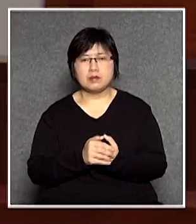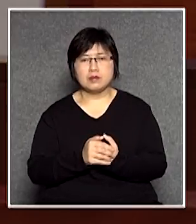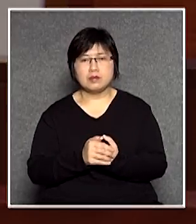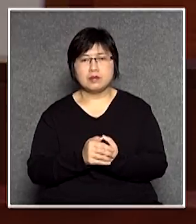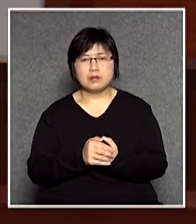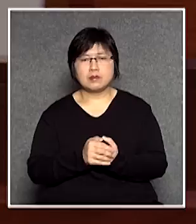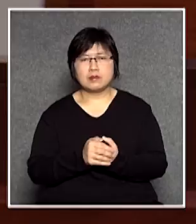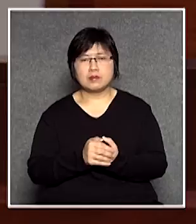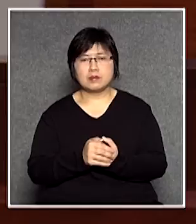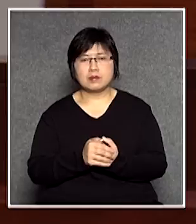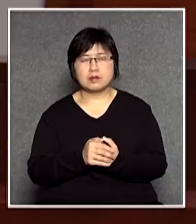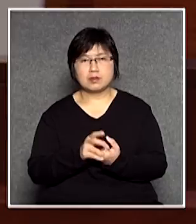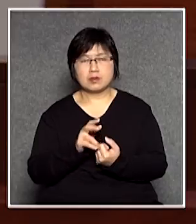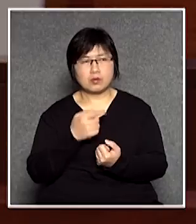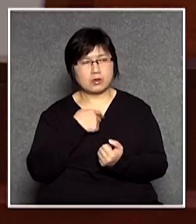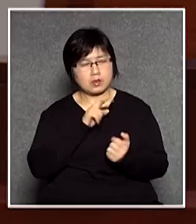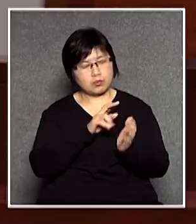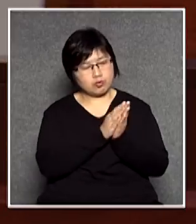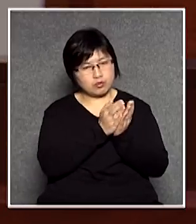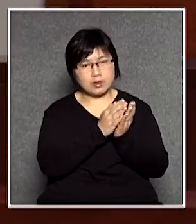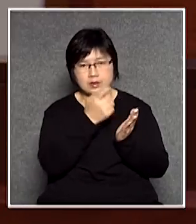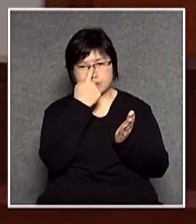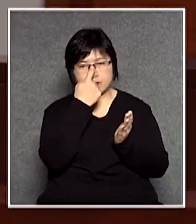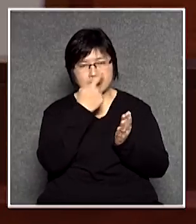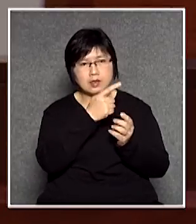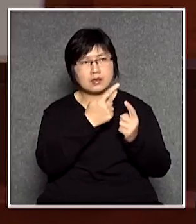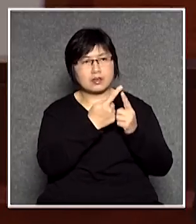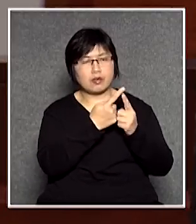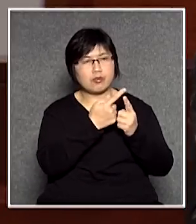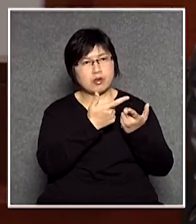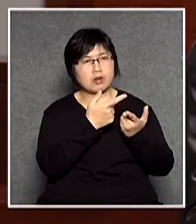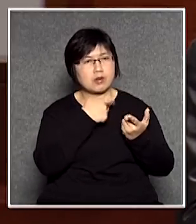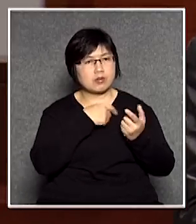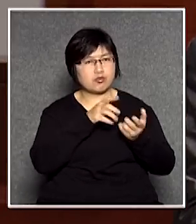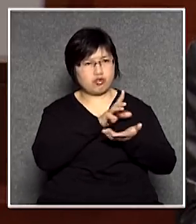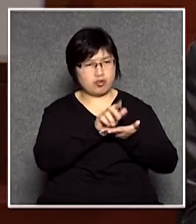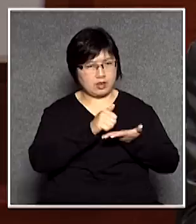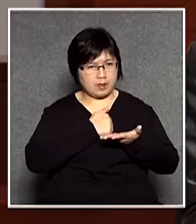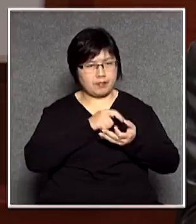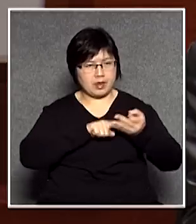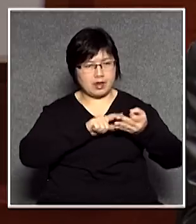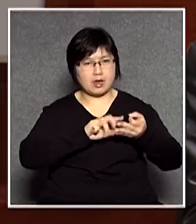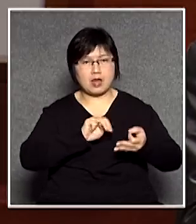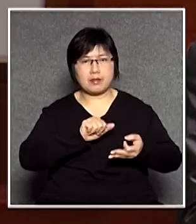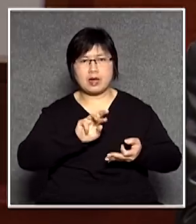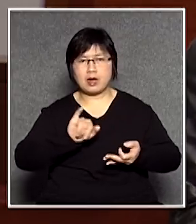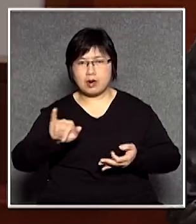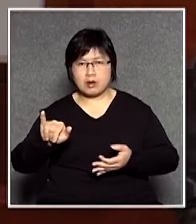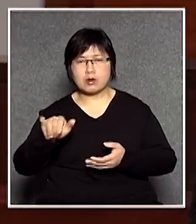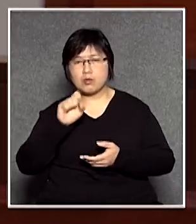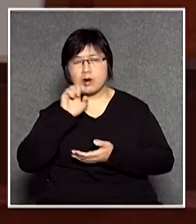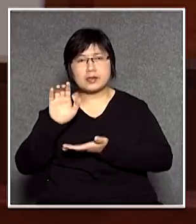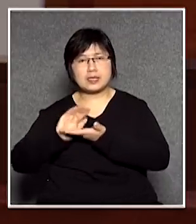我看過一本書英國的人類學家Mary Douglas講這個結證與危險